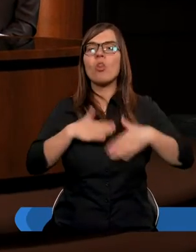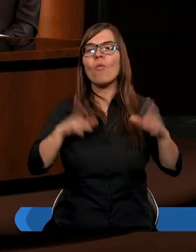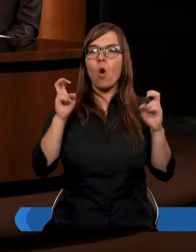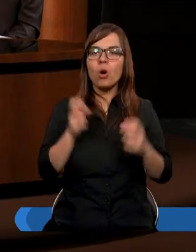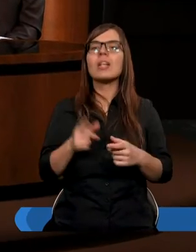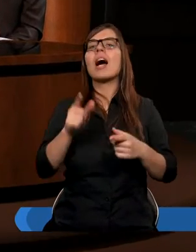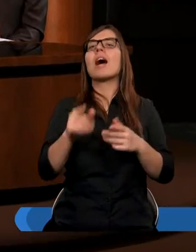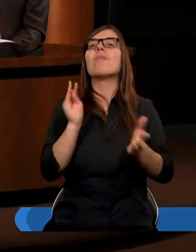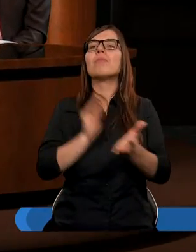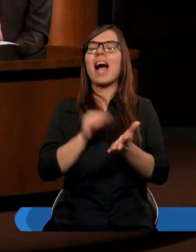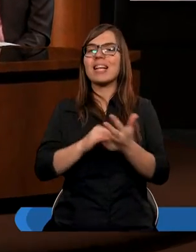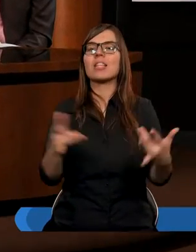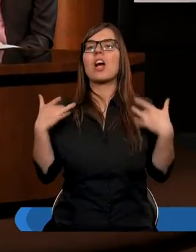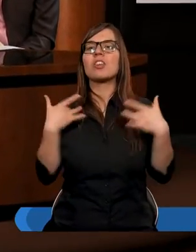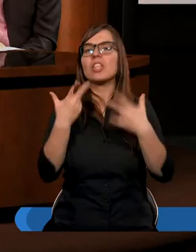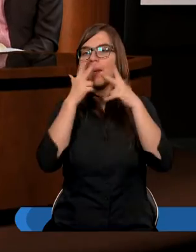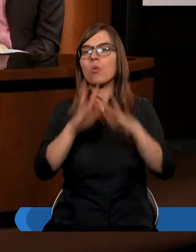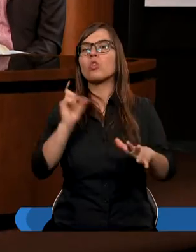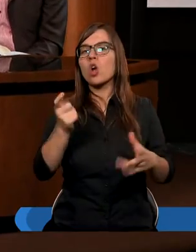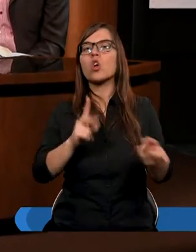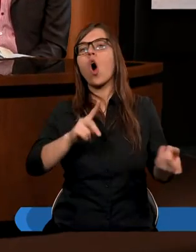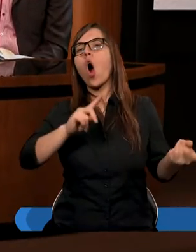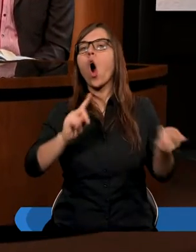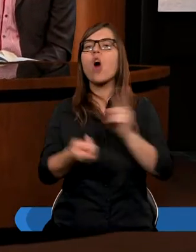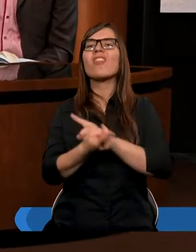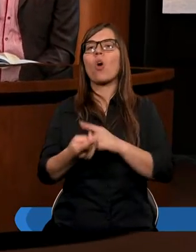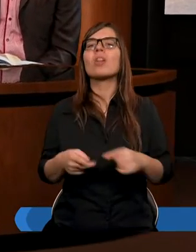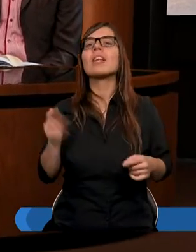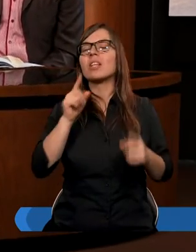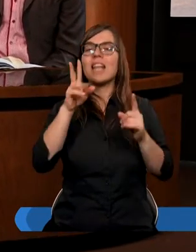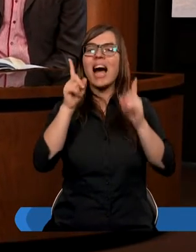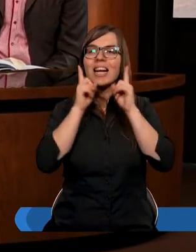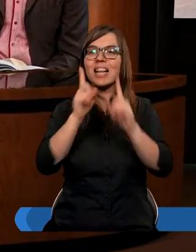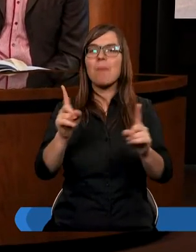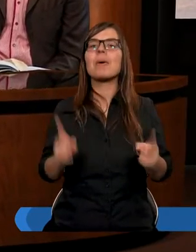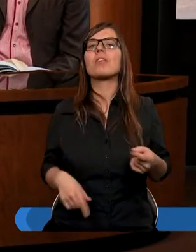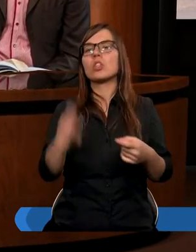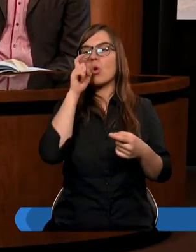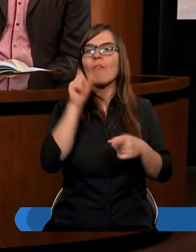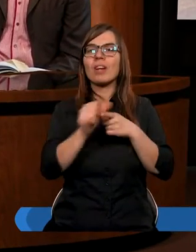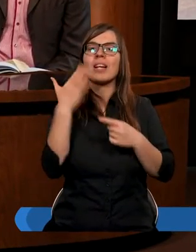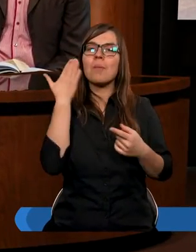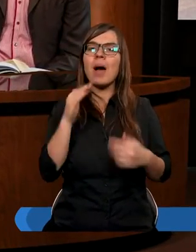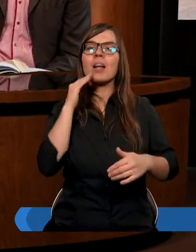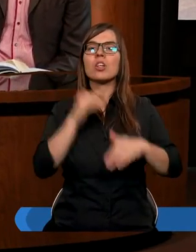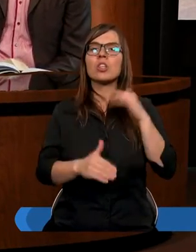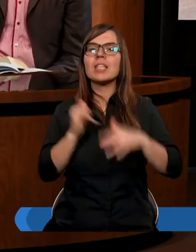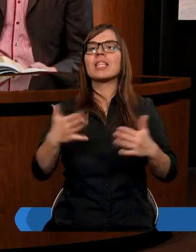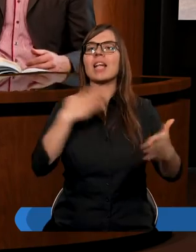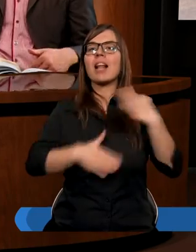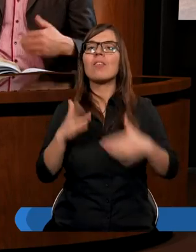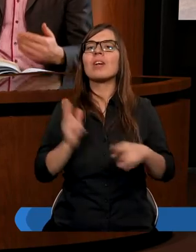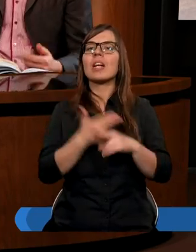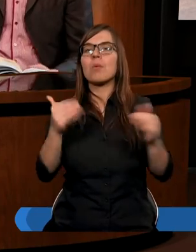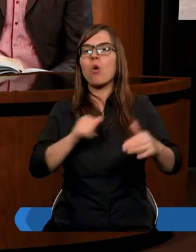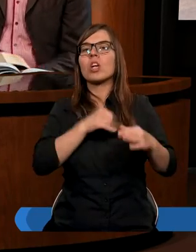Natomiast praktyka życia pokazuje coś odwrotnego, że tak naprawdę człowiek jest bardziej szczęśliwy i zadowolony,